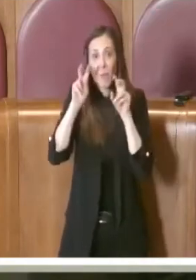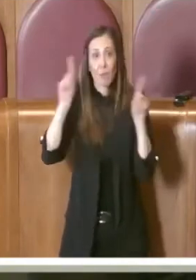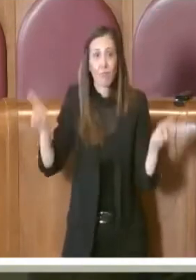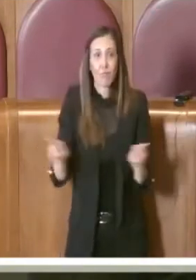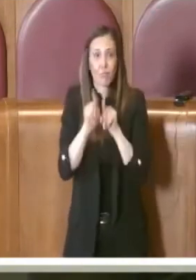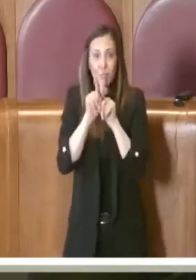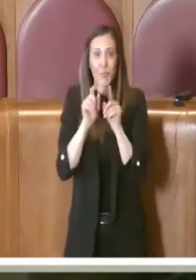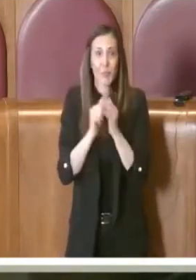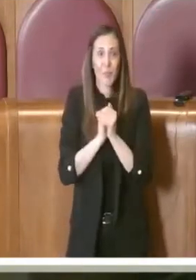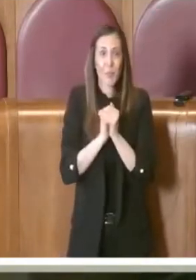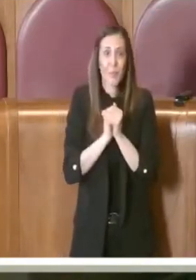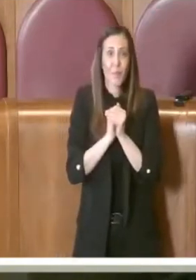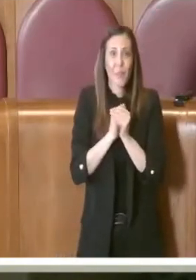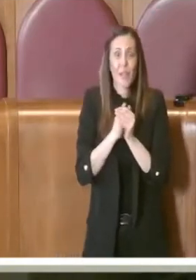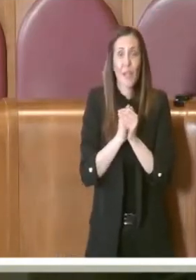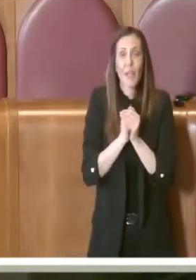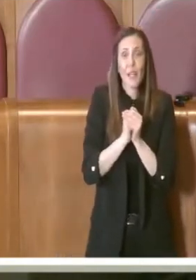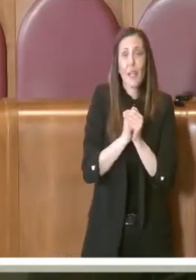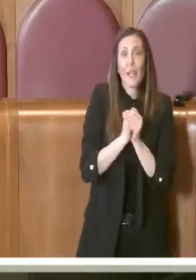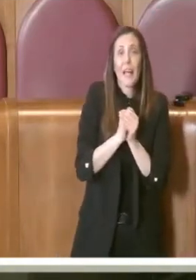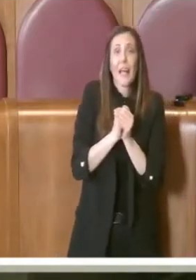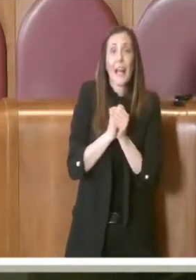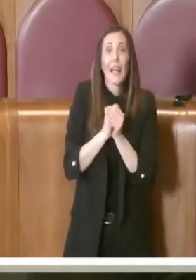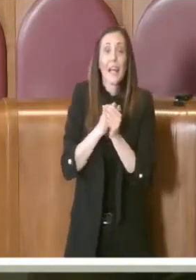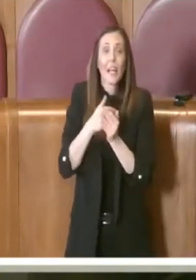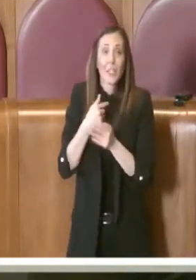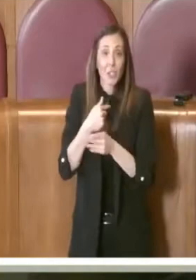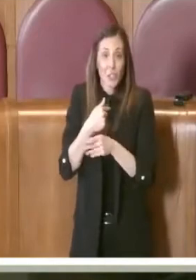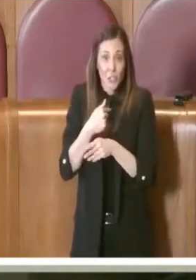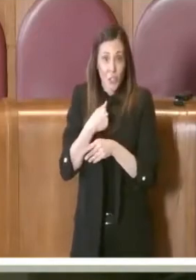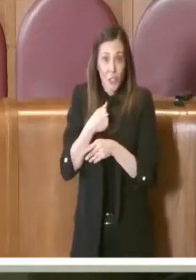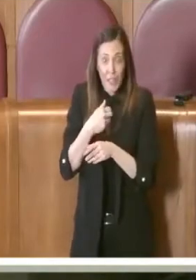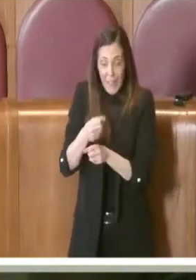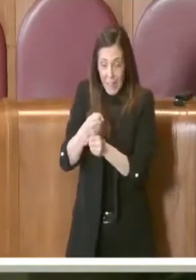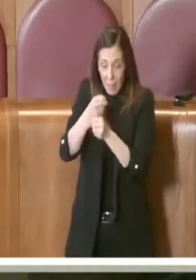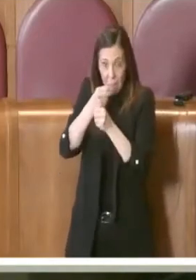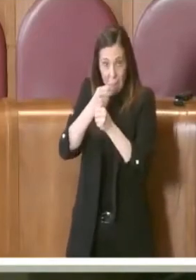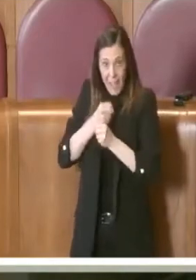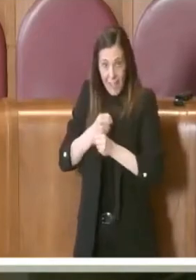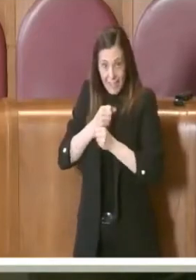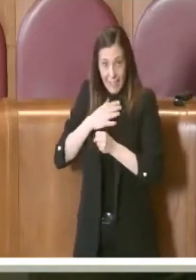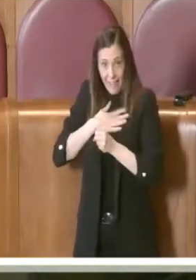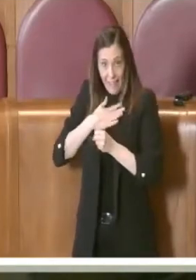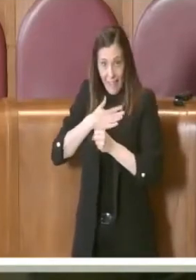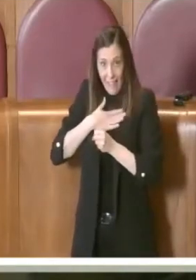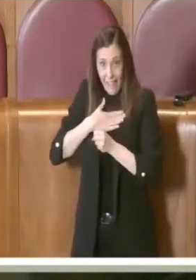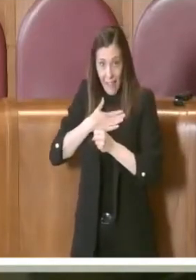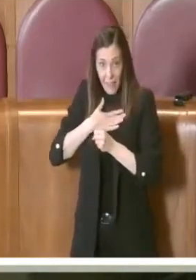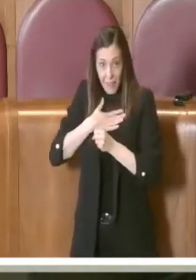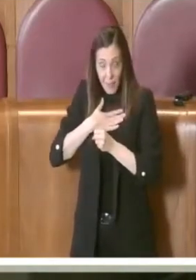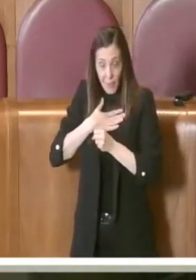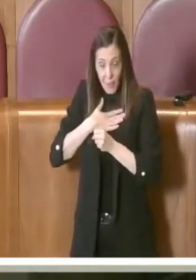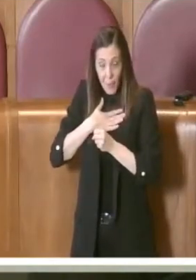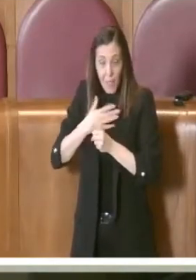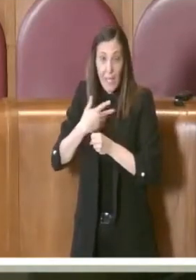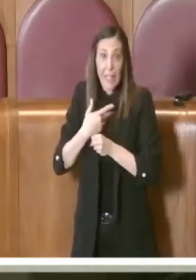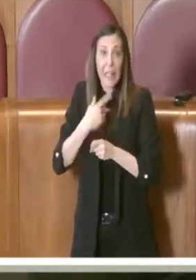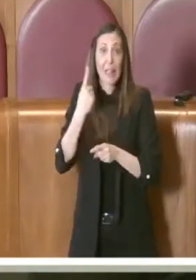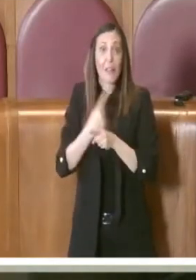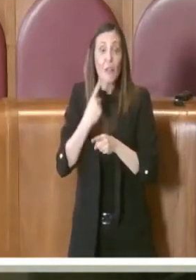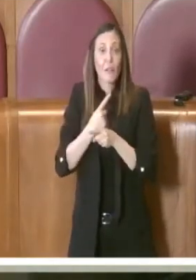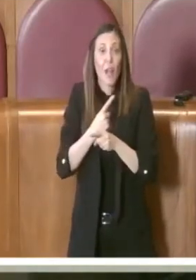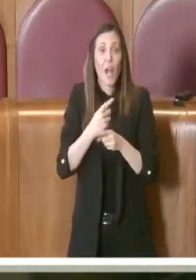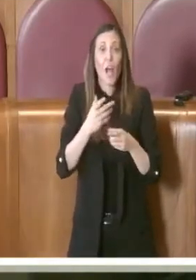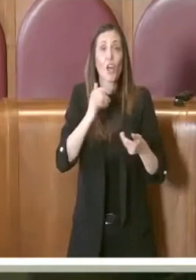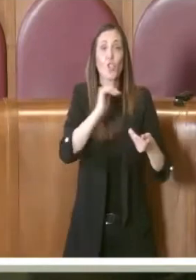quando ci siamo dati il mandato di mantenere pubbliche le società partecipate di Roma